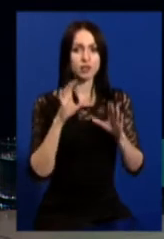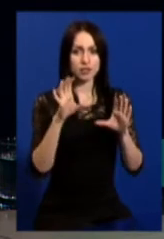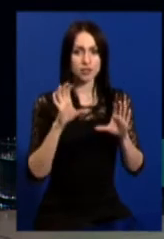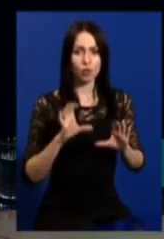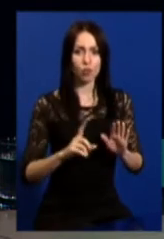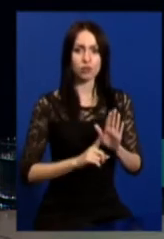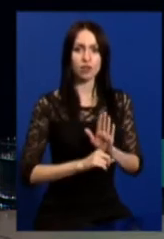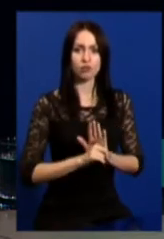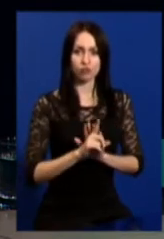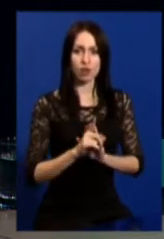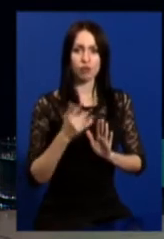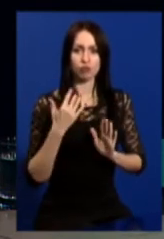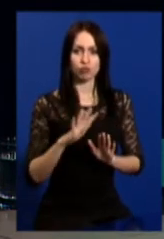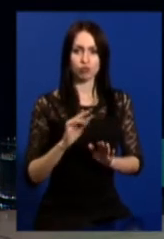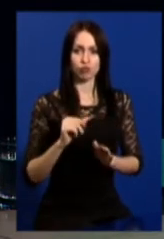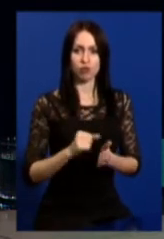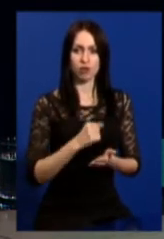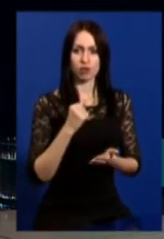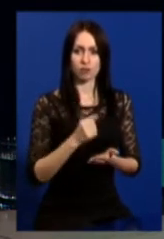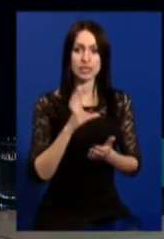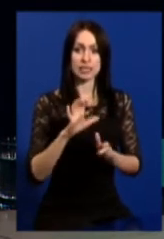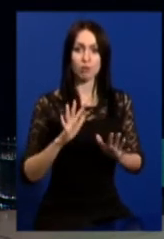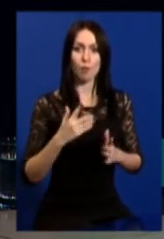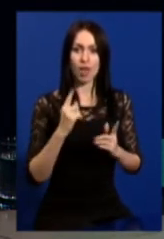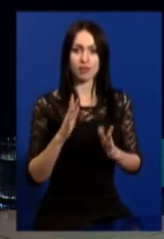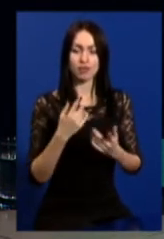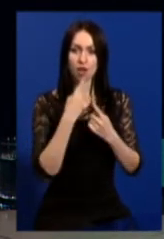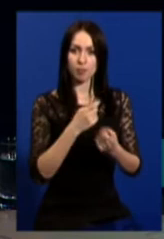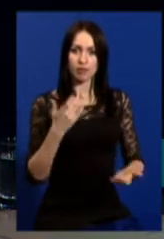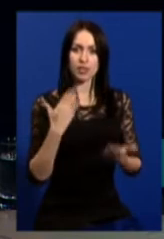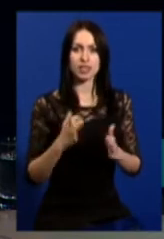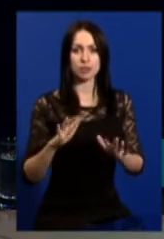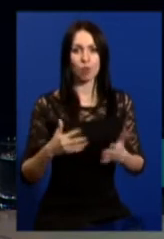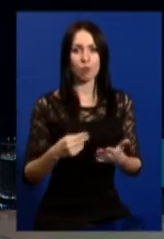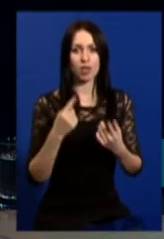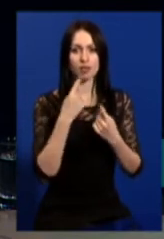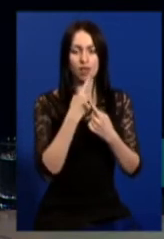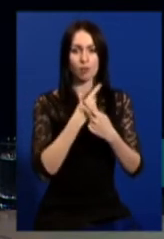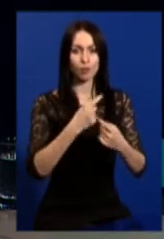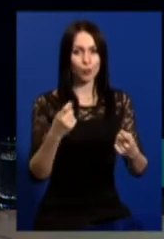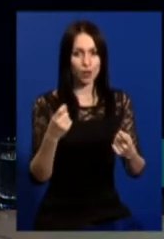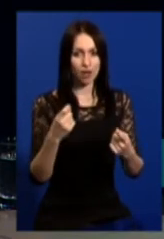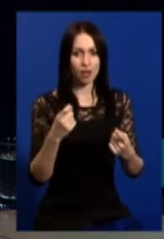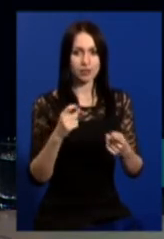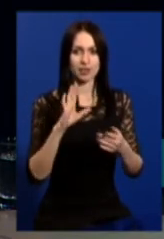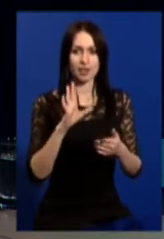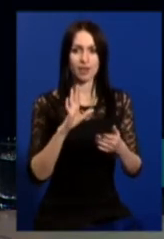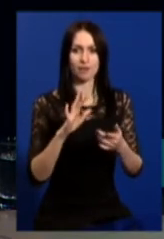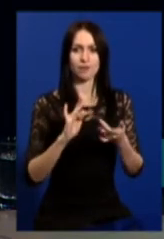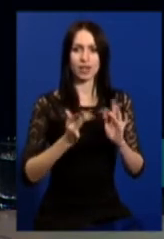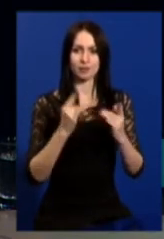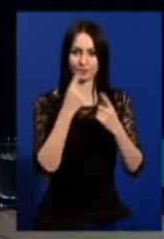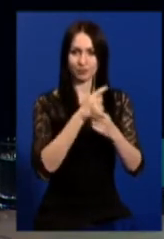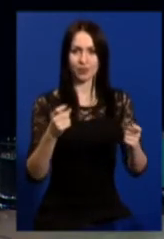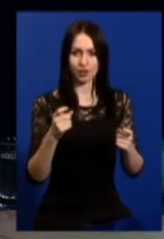набуває чинності або з моменту проголошення, або з моменту публікації в засобах масової